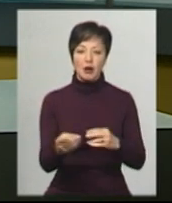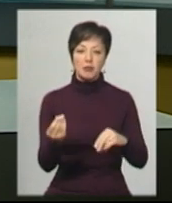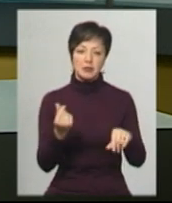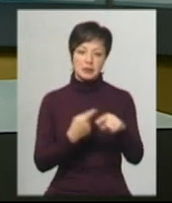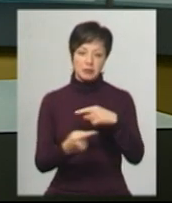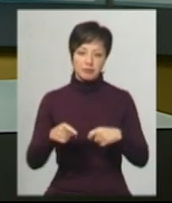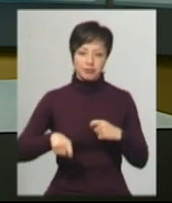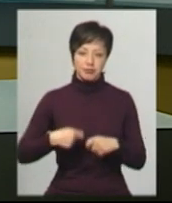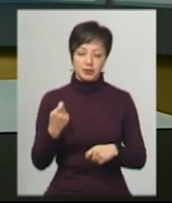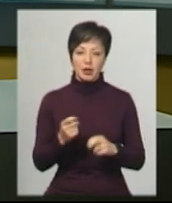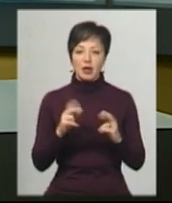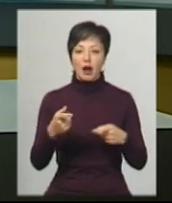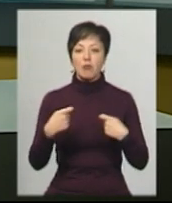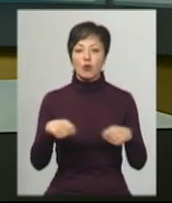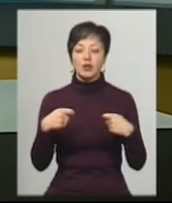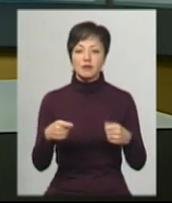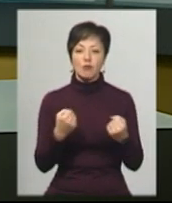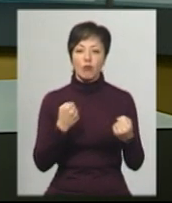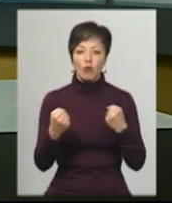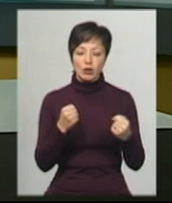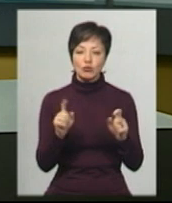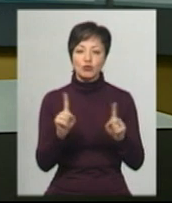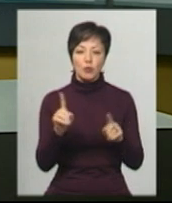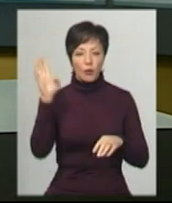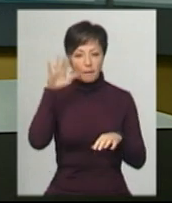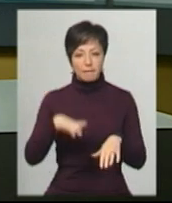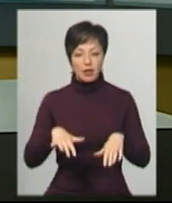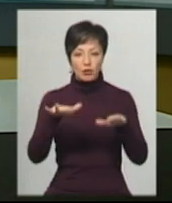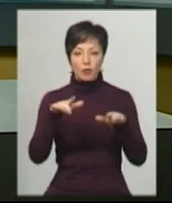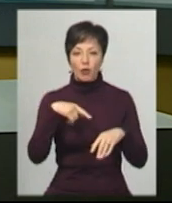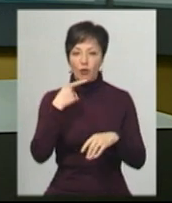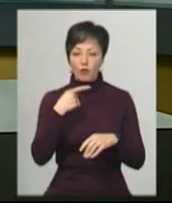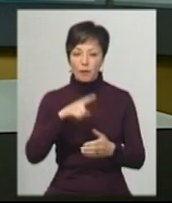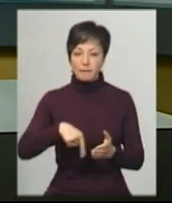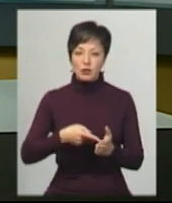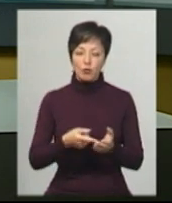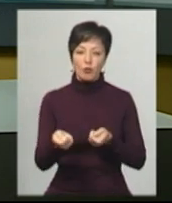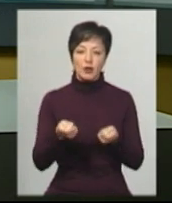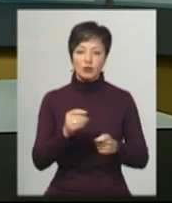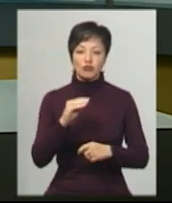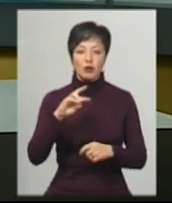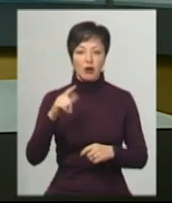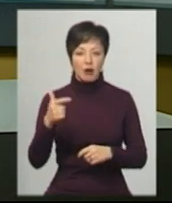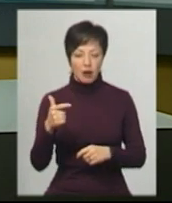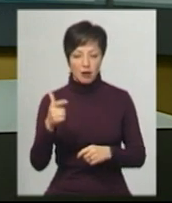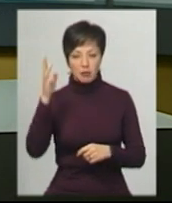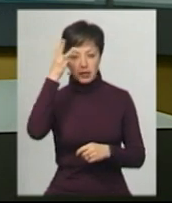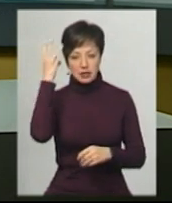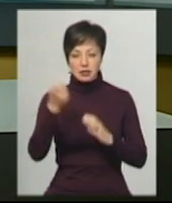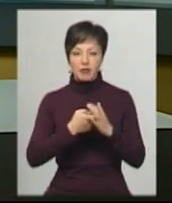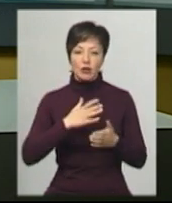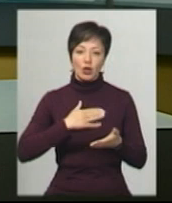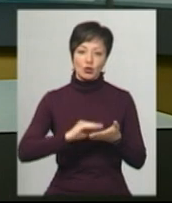збитків. Як продавці борються із негодою та що про підтоплення, говорить в міському управлінні ЖКГ Хмельницького, дізнавалась